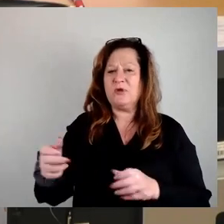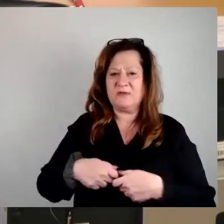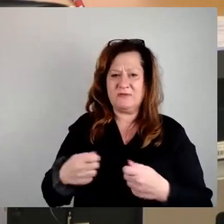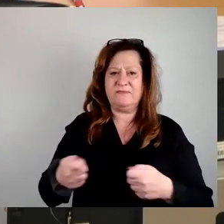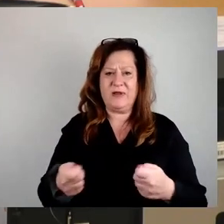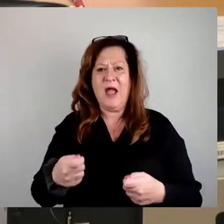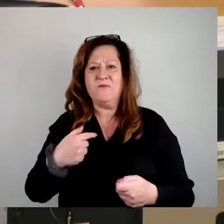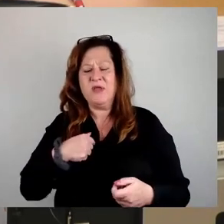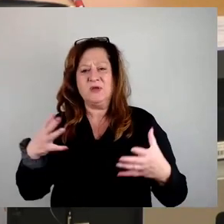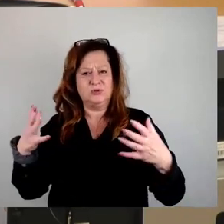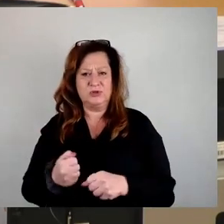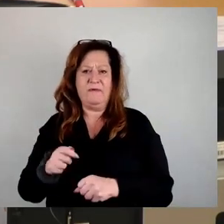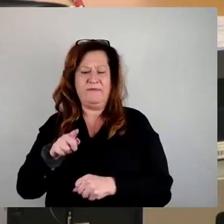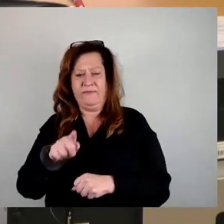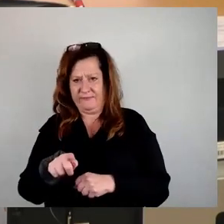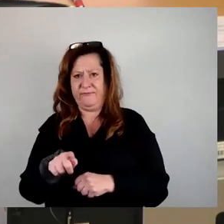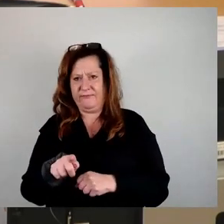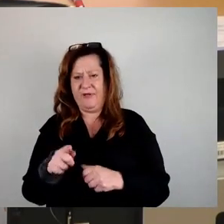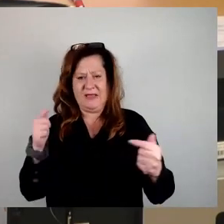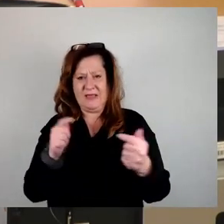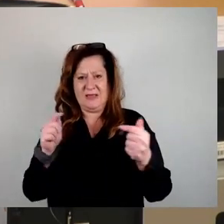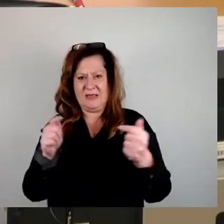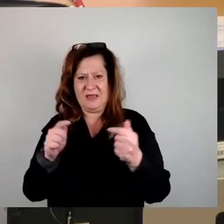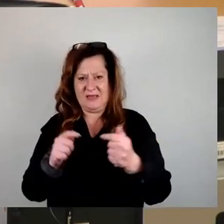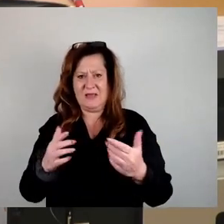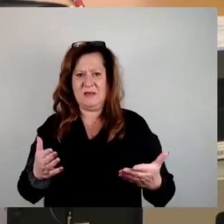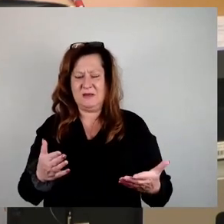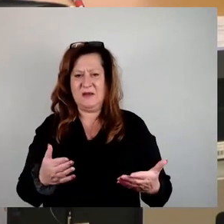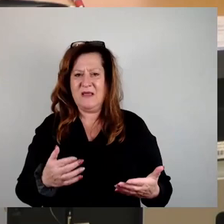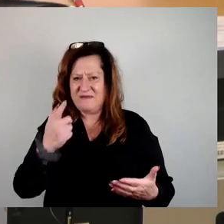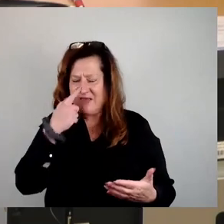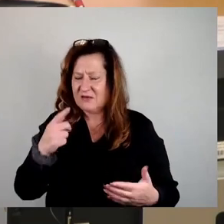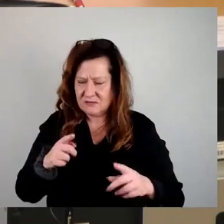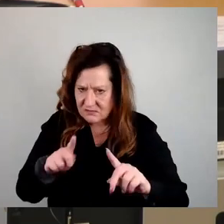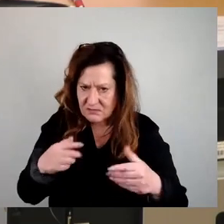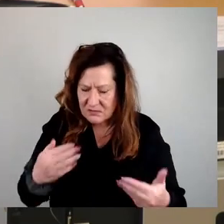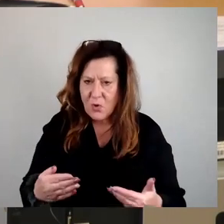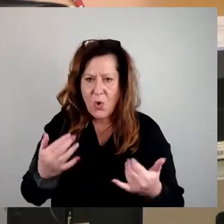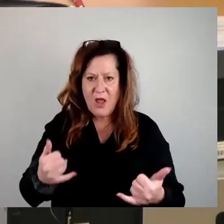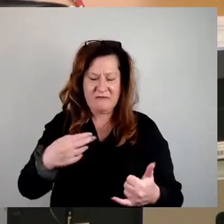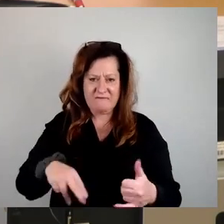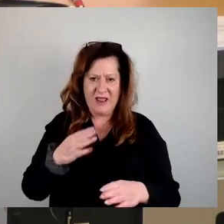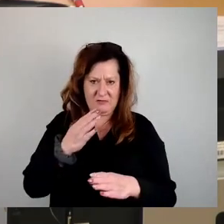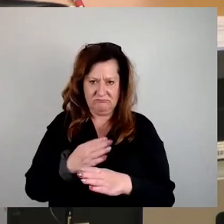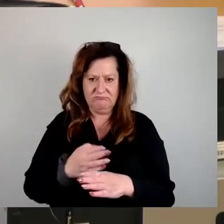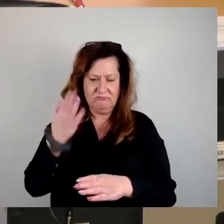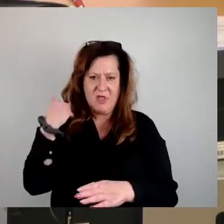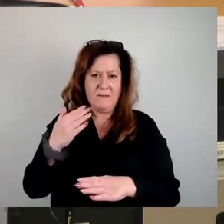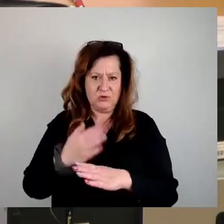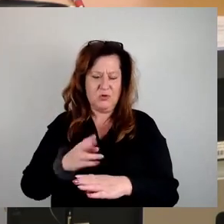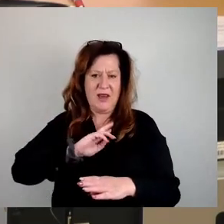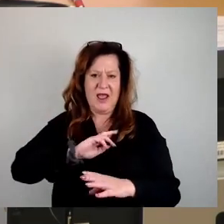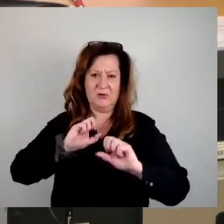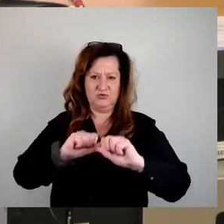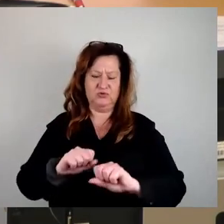verhindert, hätten wir heute schon 1.500 Wohnungen mehr auf dem Markt, die uns heute fehlen. Das ist eigentlich auch sehr schade, aber ich möchte es gerne mal daran erinnern